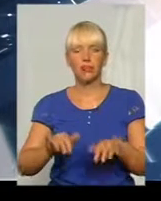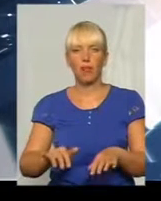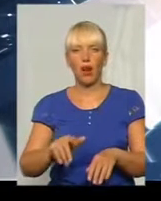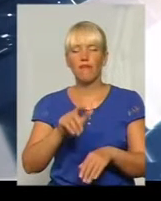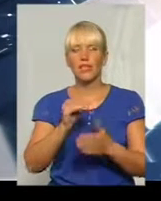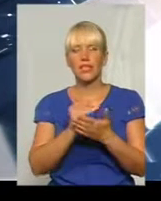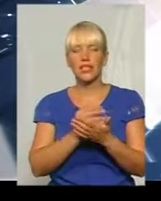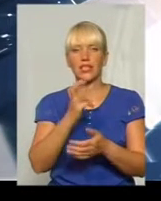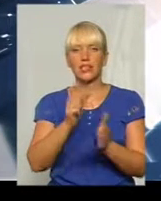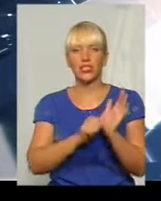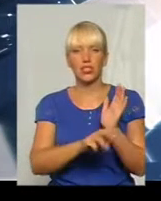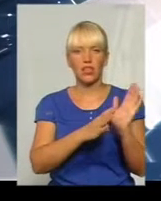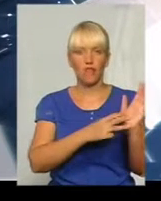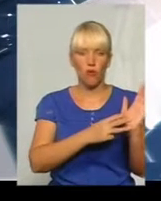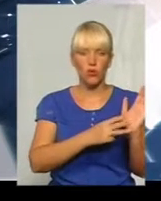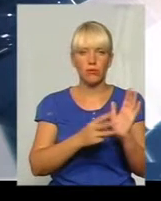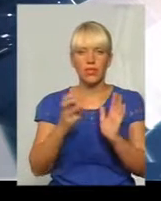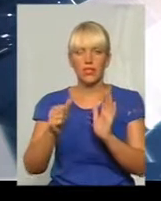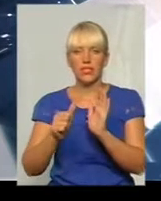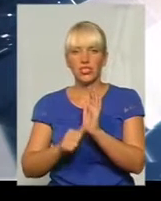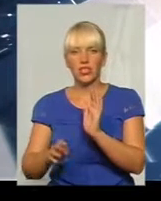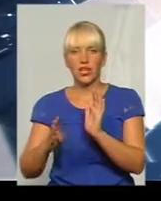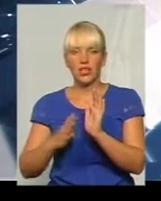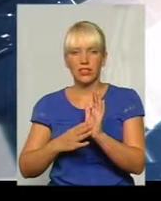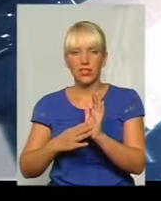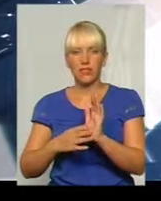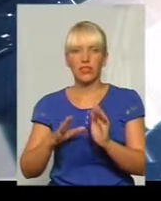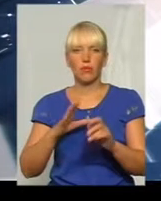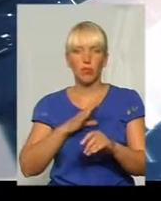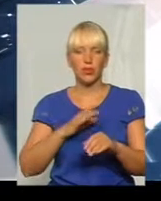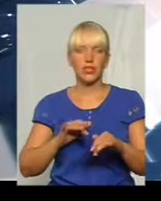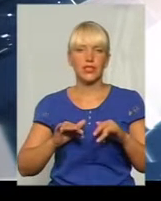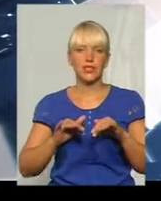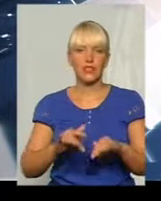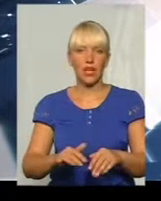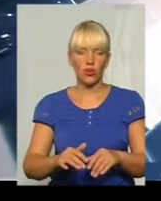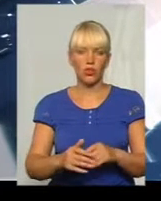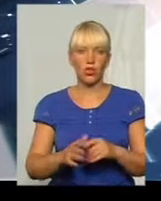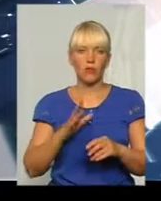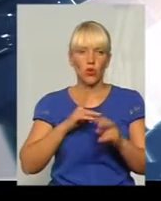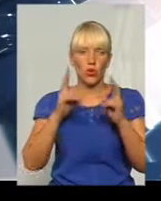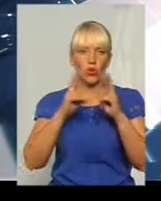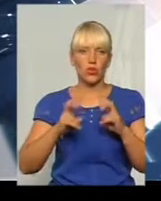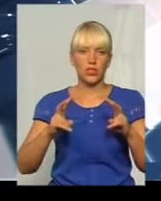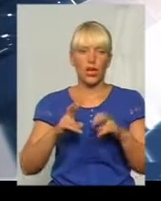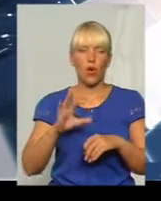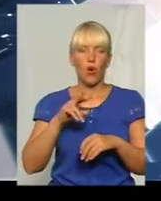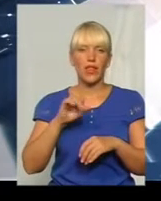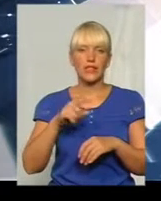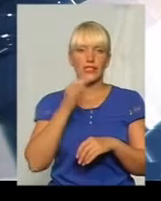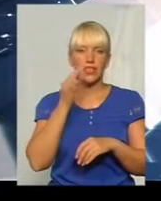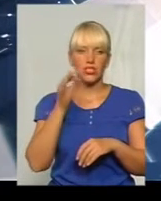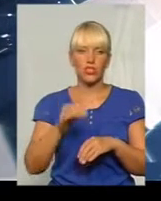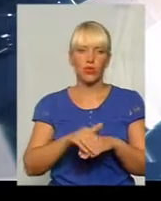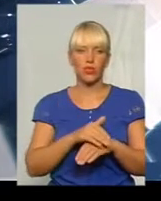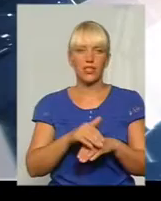368-369-й, зберігали за об'їжджені заходи і поводити до судового змагання. Паре Олександре, скажіть, будь ласка,